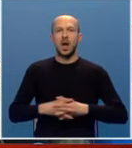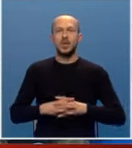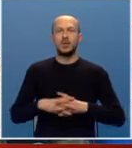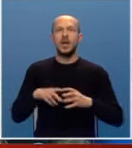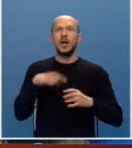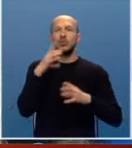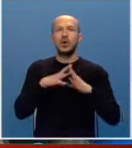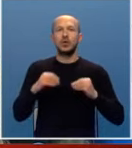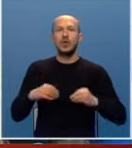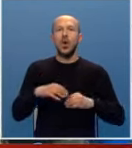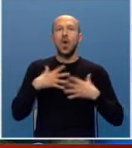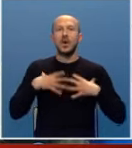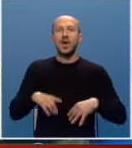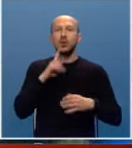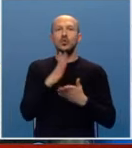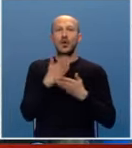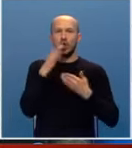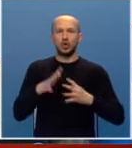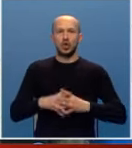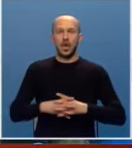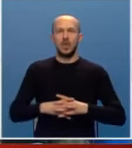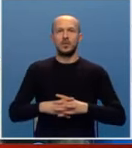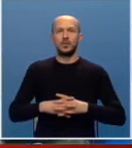Regeneriše organe koji su mi već oštećeni.